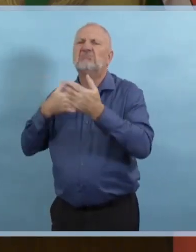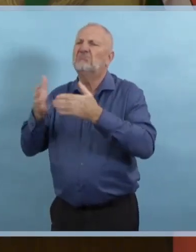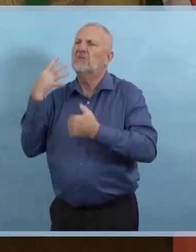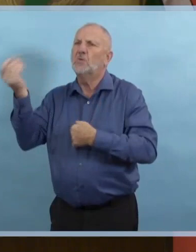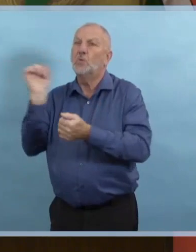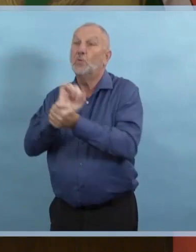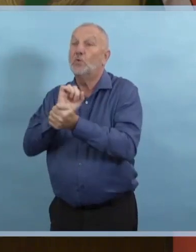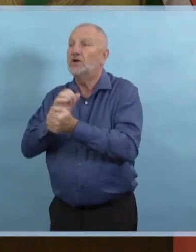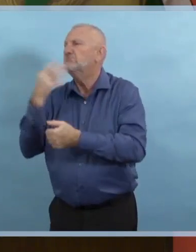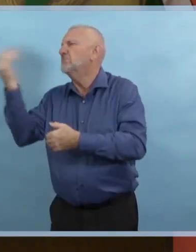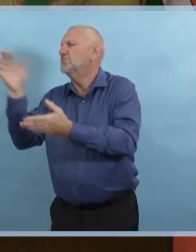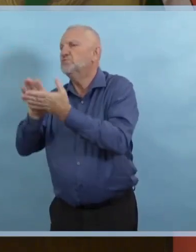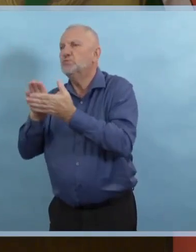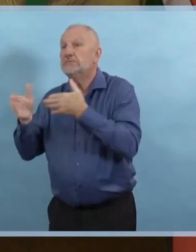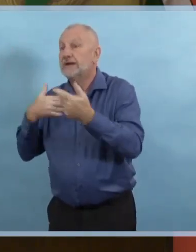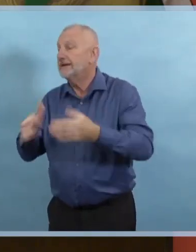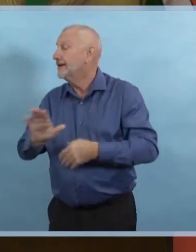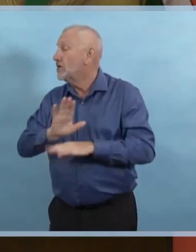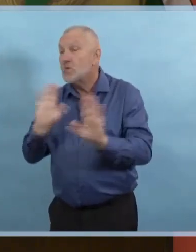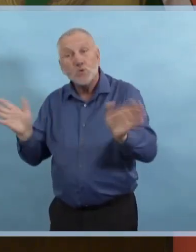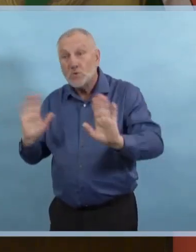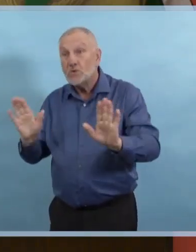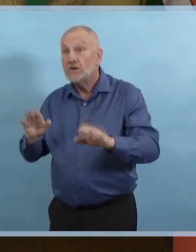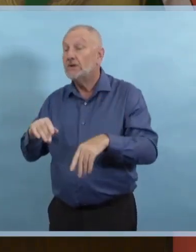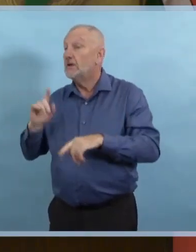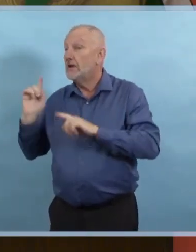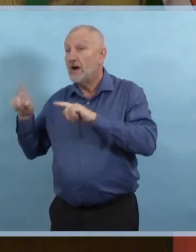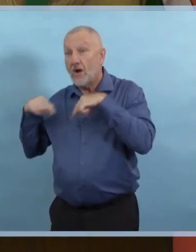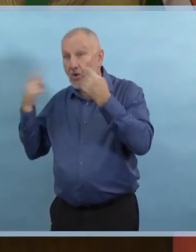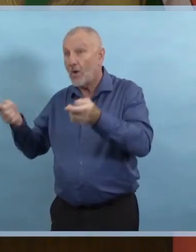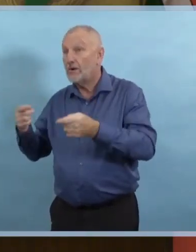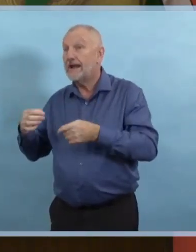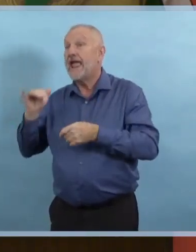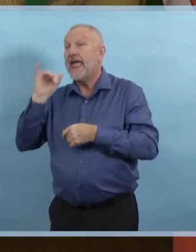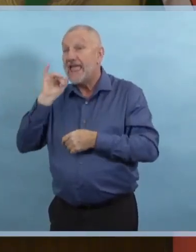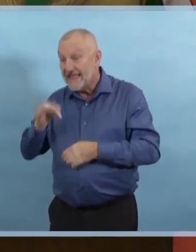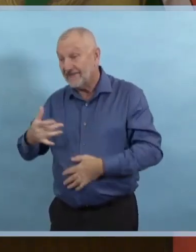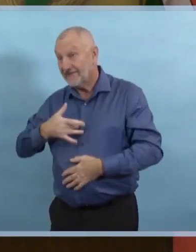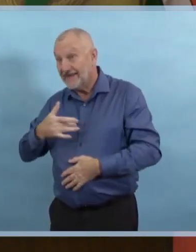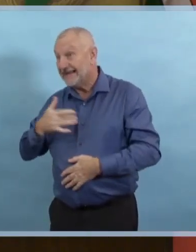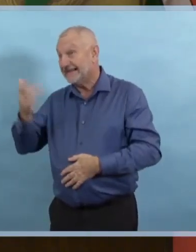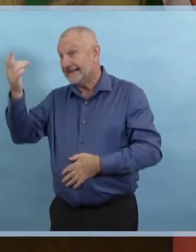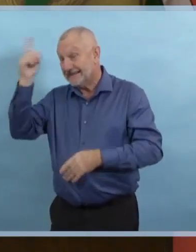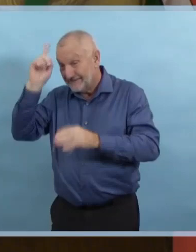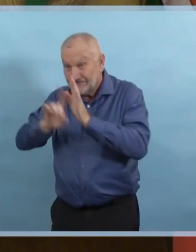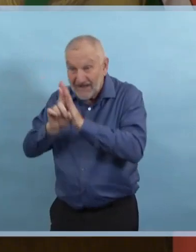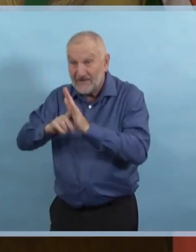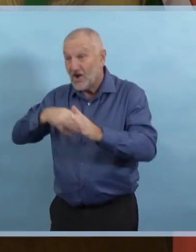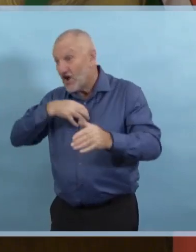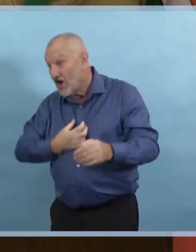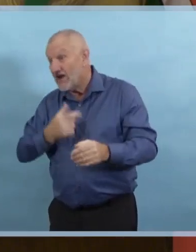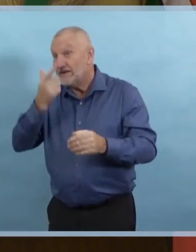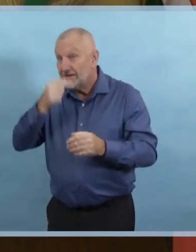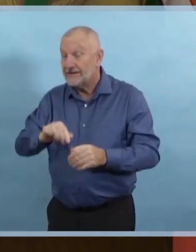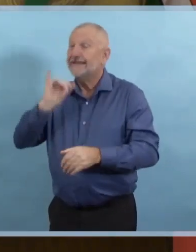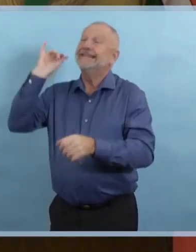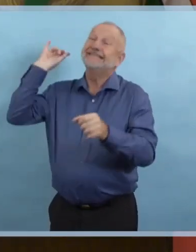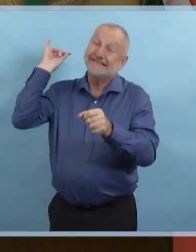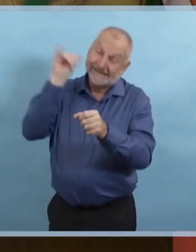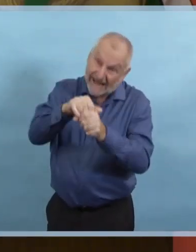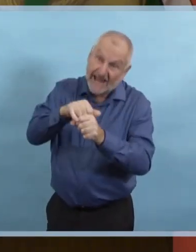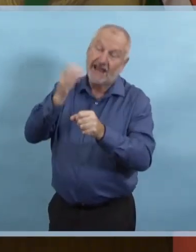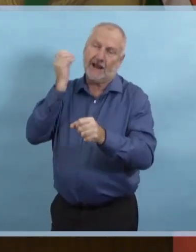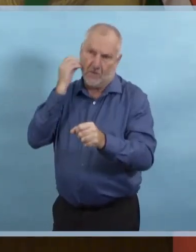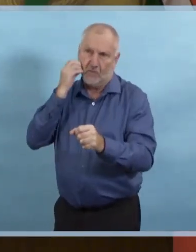Nous avons eu une personne qui est allée au travail pendant une semaine au complet alors qu'elle était symptomatique avant d'obtenir un test. Nous avons eu des gens